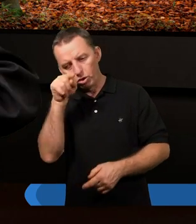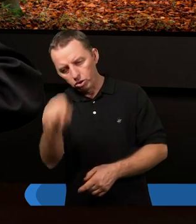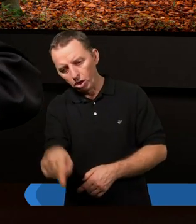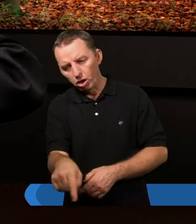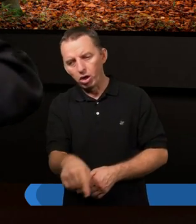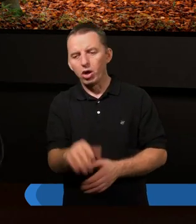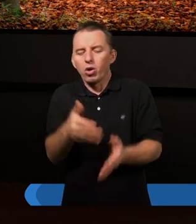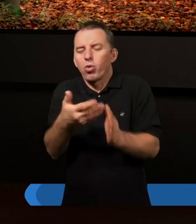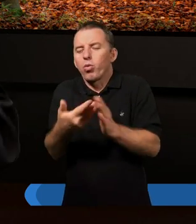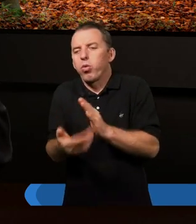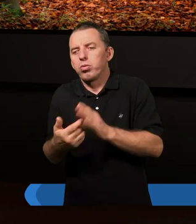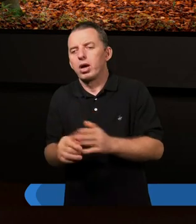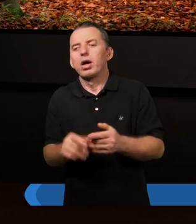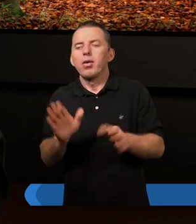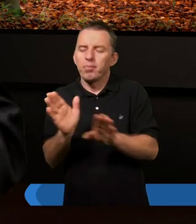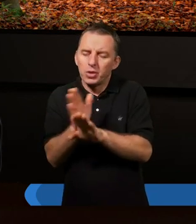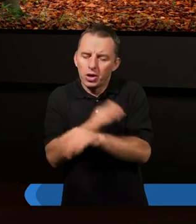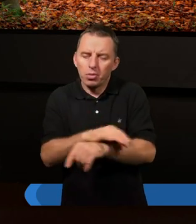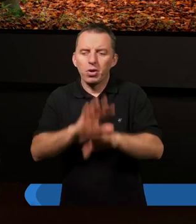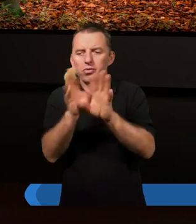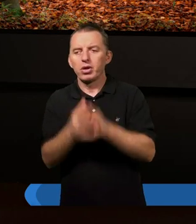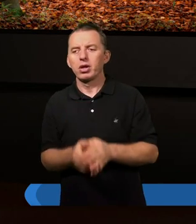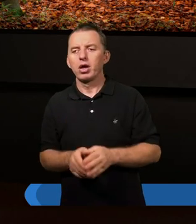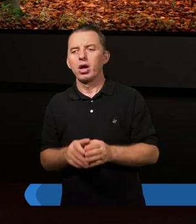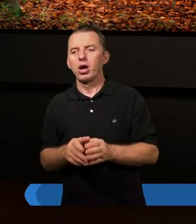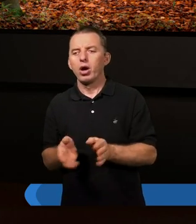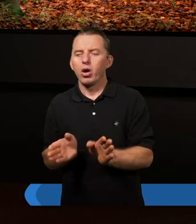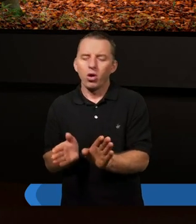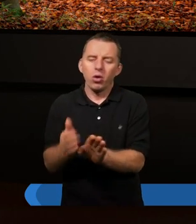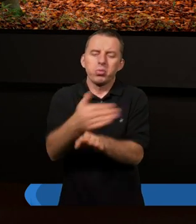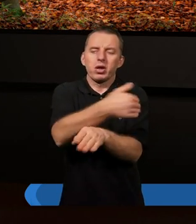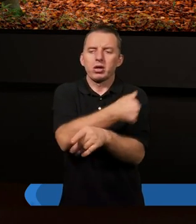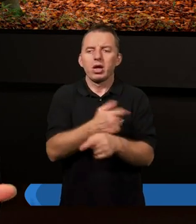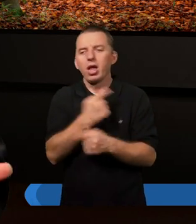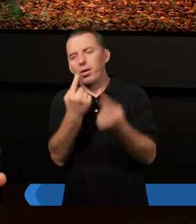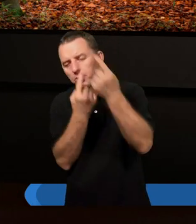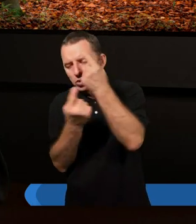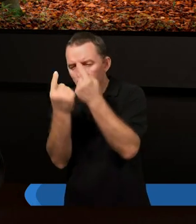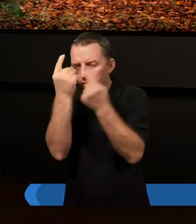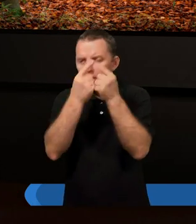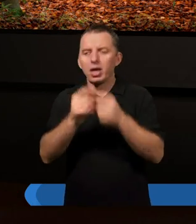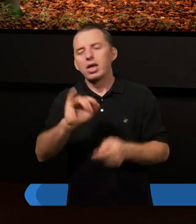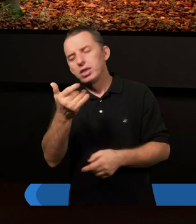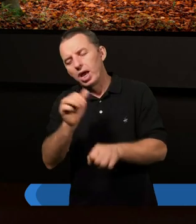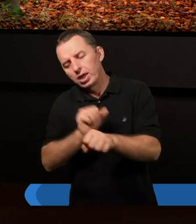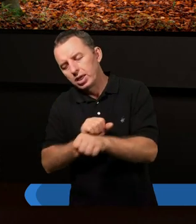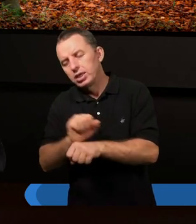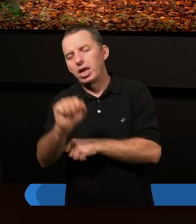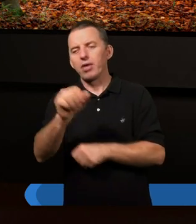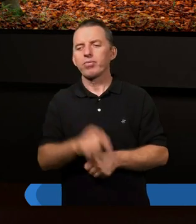gubią. Dlaczego jednak mimo wszystko odwracają się od tego? Jak przypuszczamy? Jaki jest